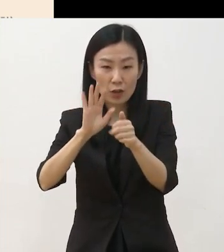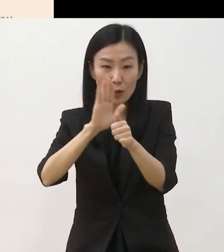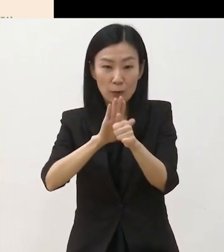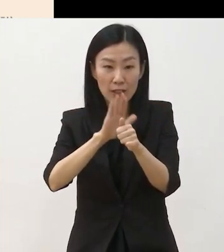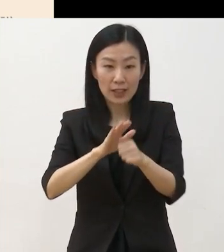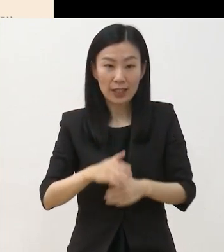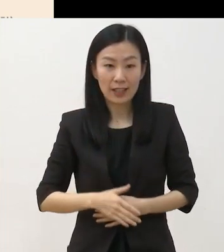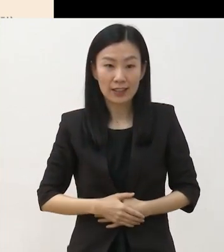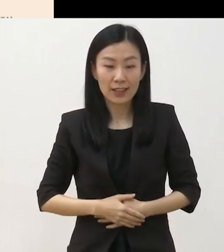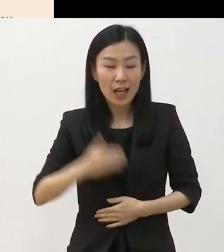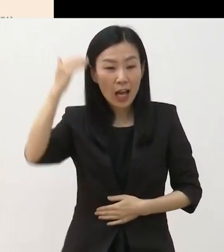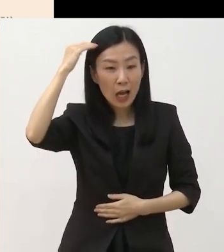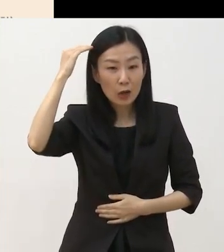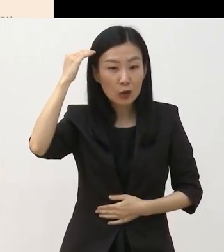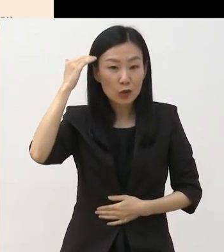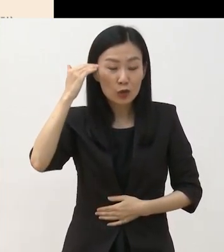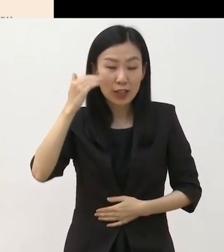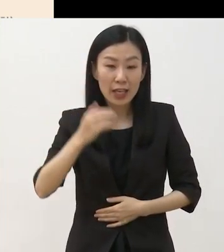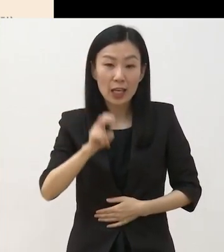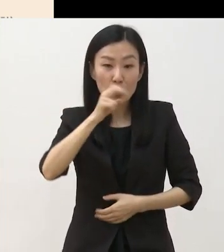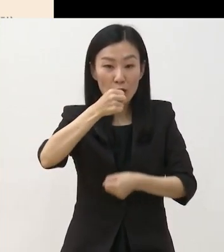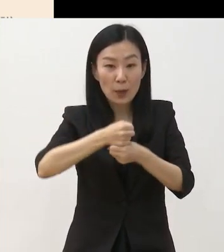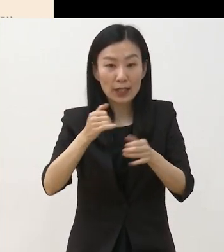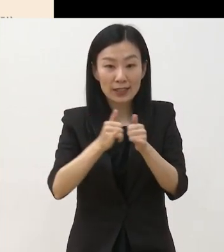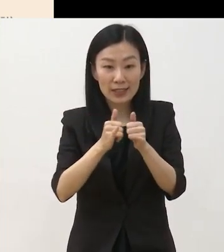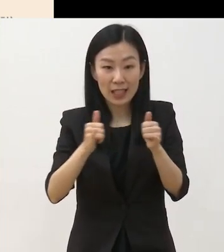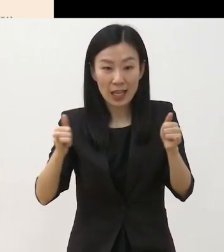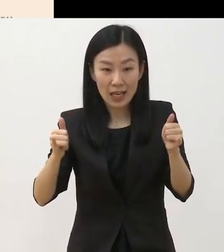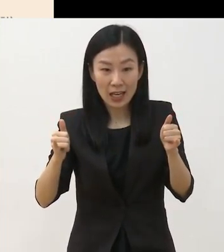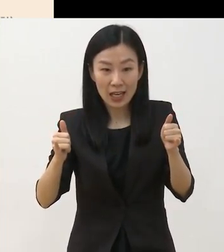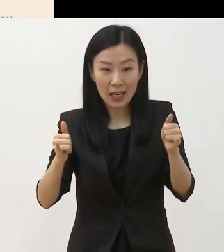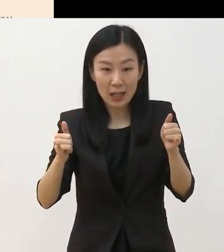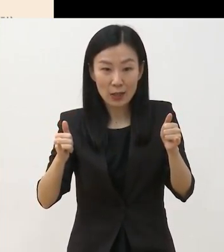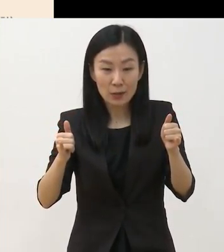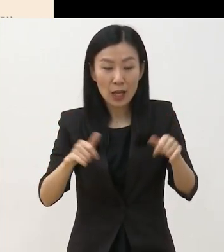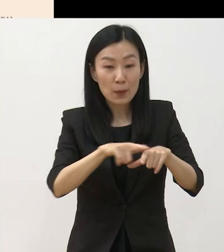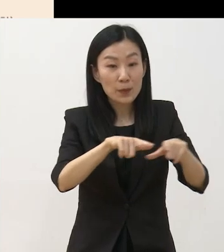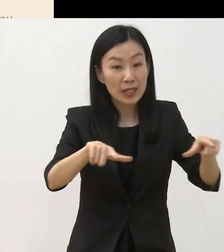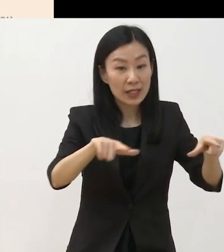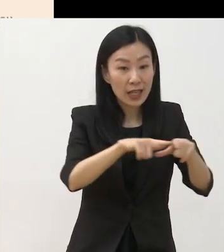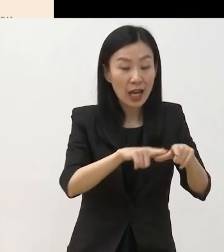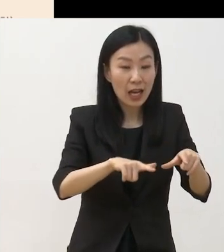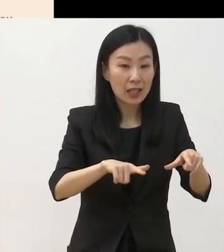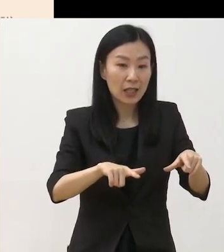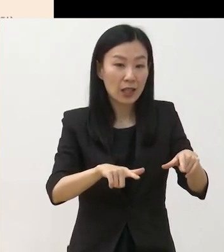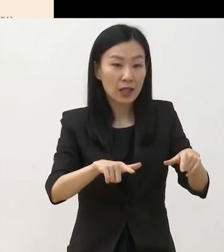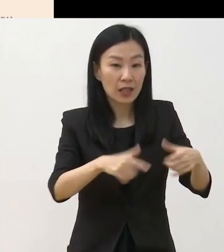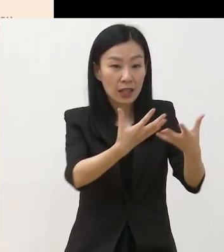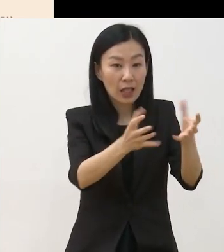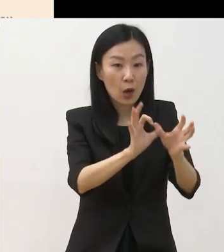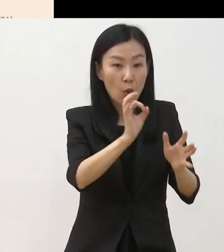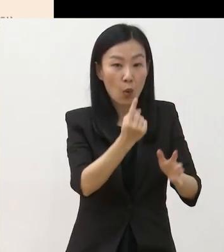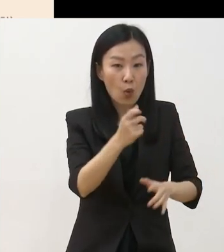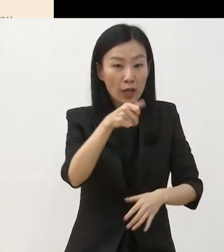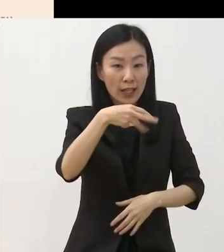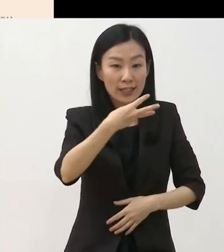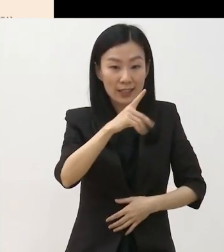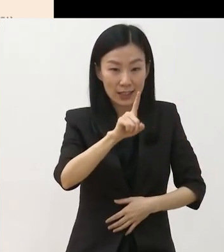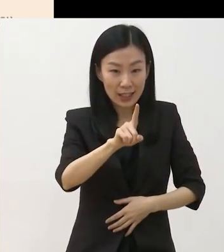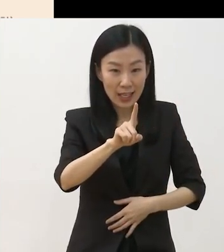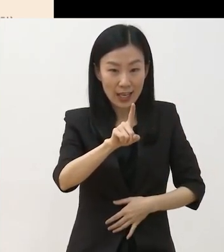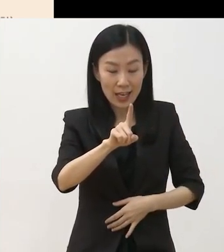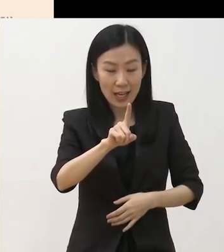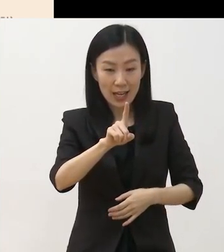2인을 전속 작곡가로 유척한 공립 민간 오케스트라의 창작곡 발표 연주회를 지원합니다